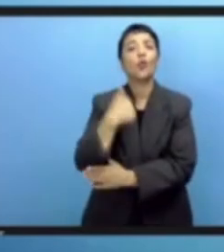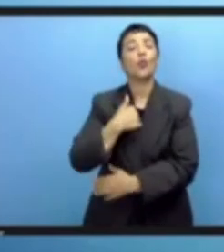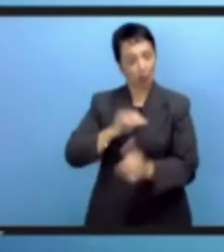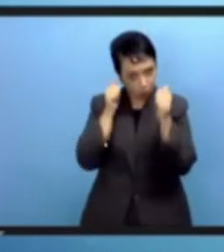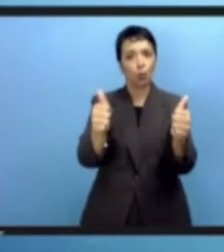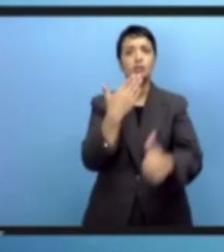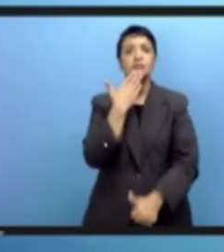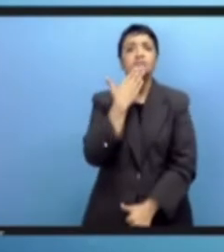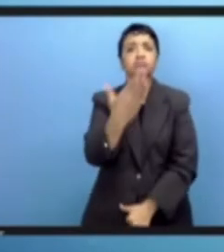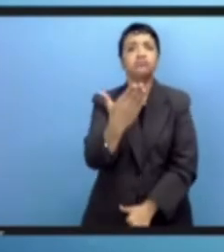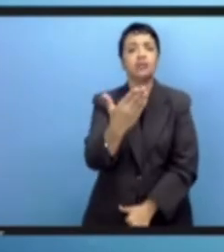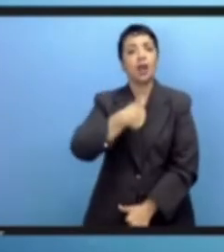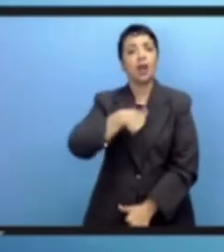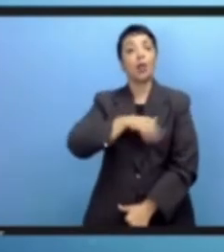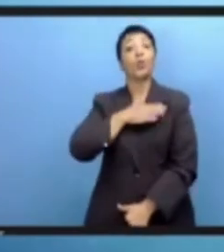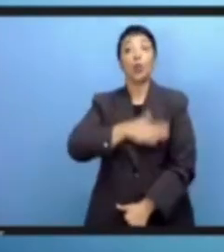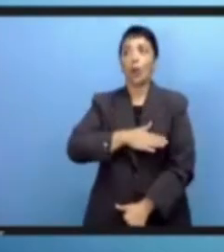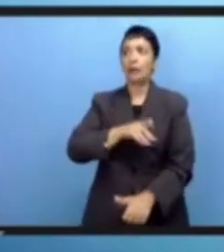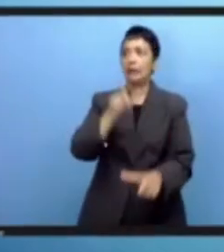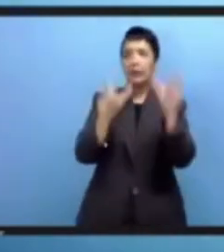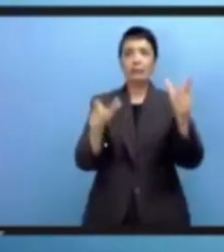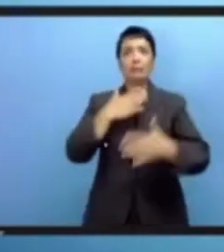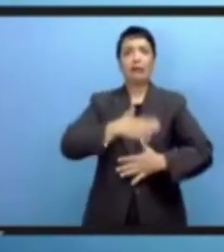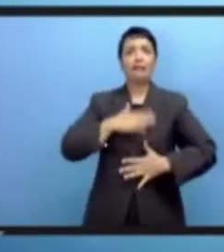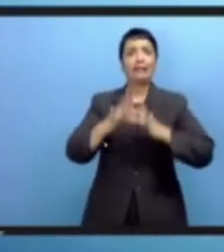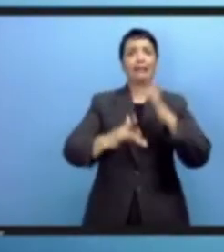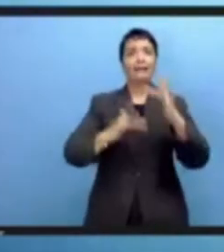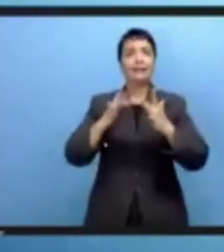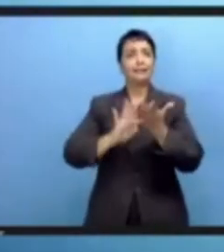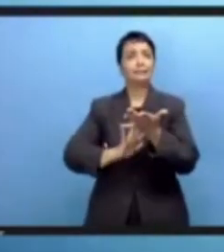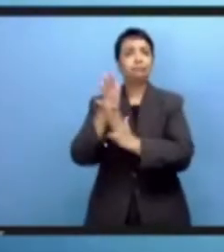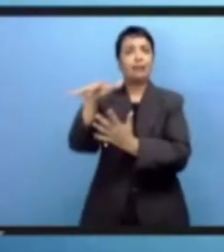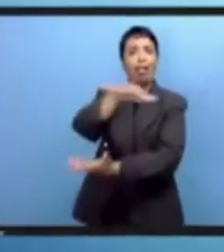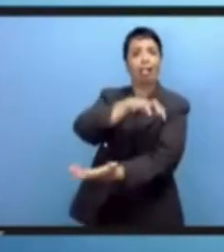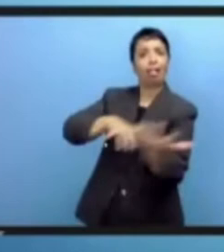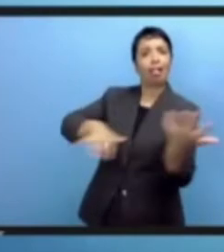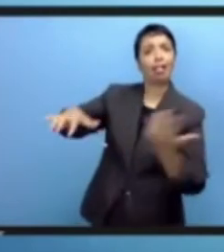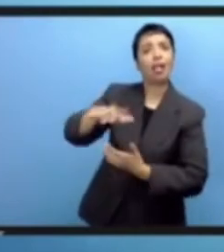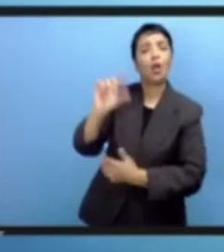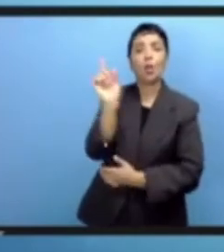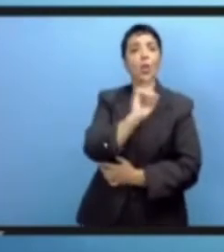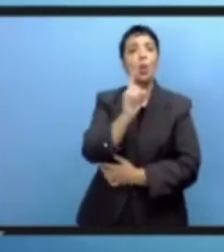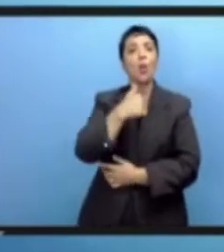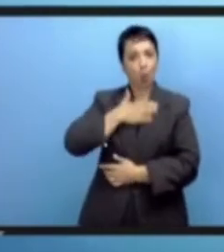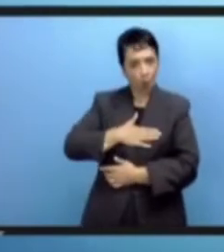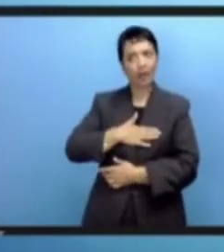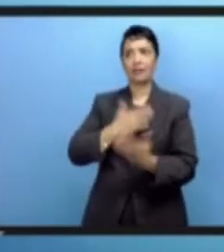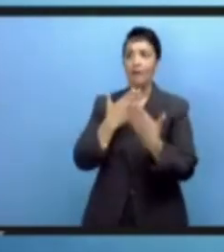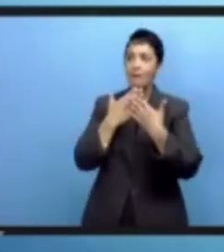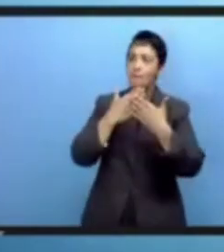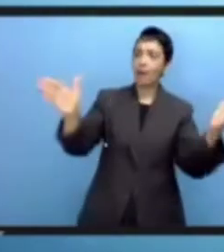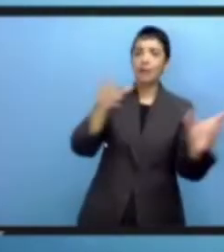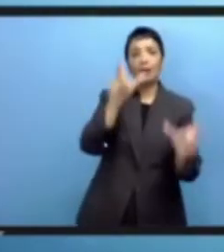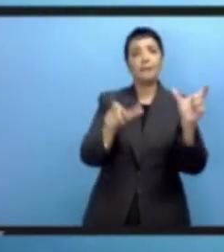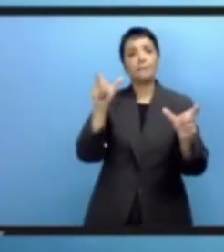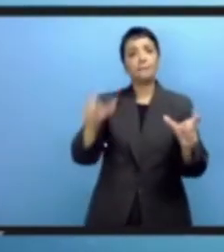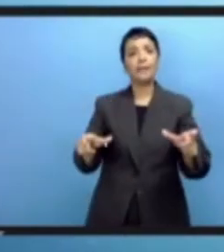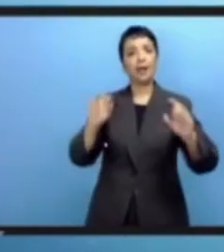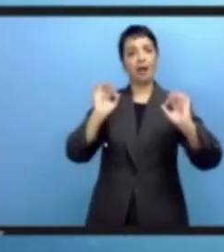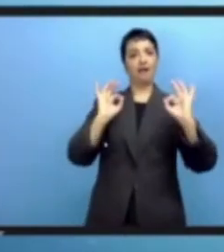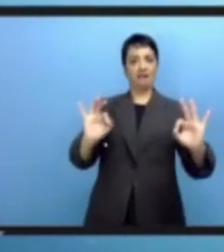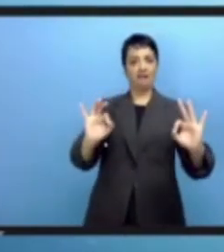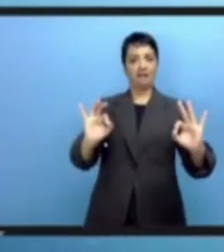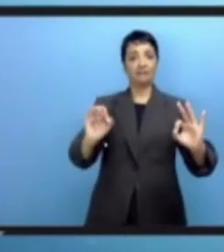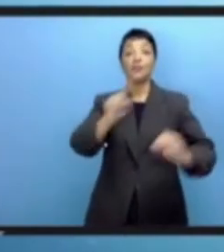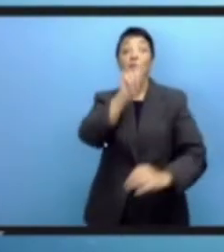التي نصب إليها نود من الإنترنت أن يكون مكانا خاليا من المقاطر العامة نود من الإنترنت أن يكون